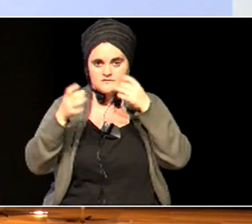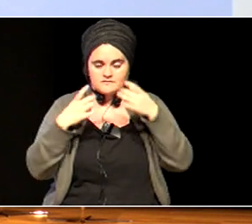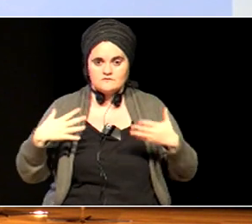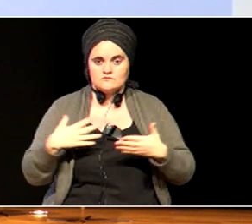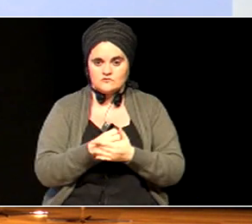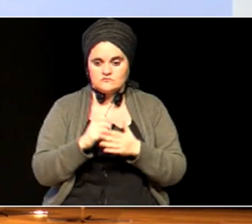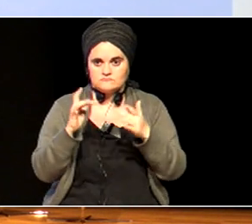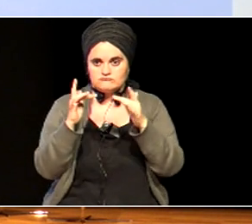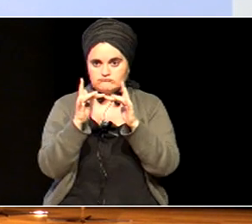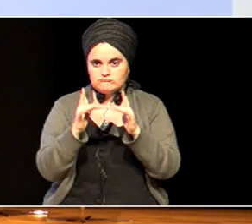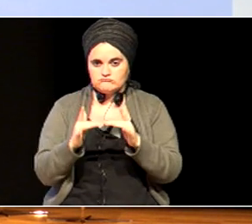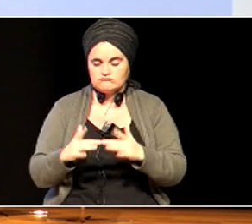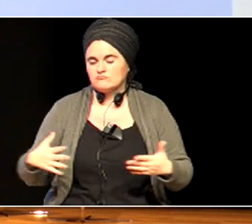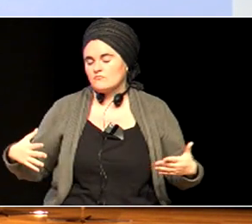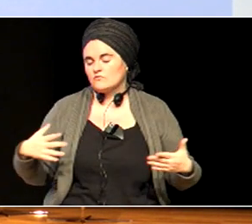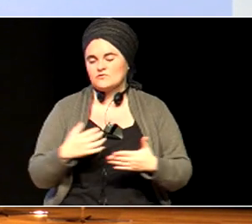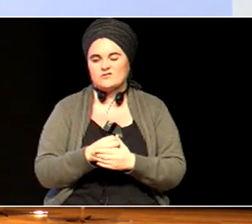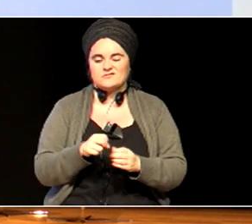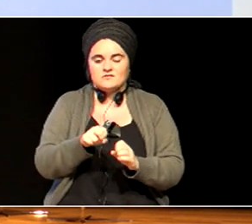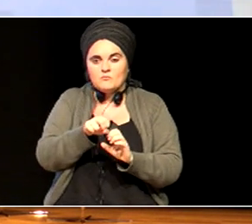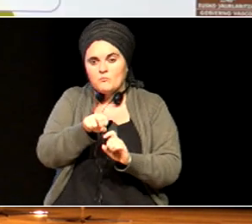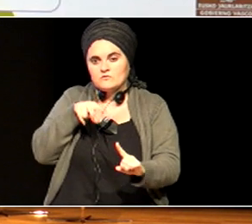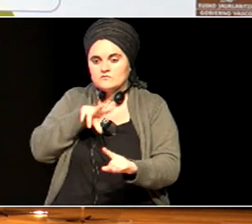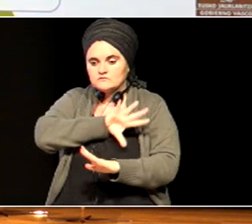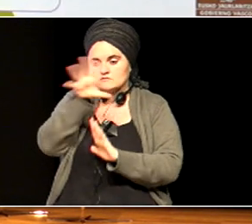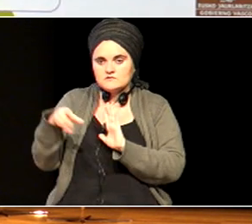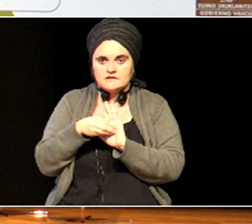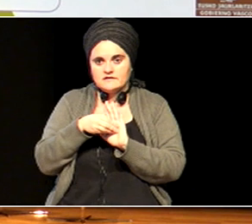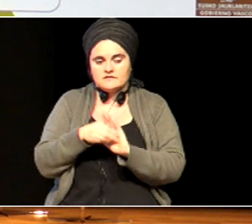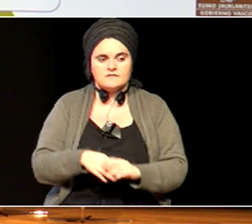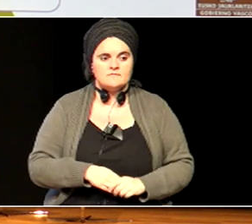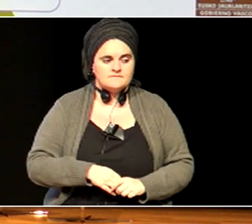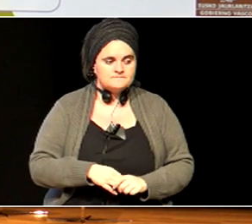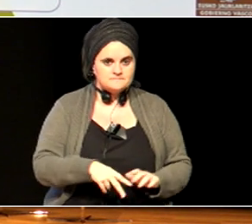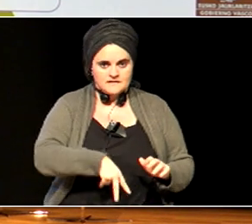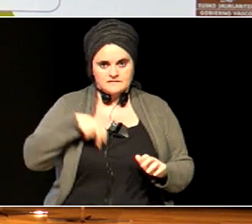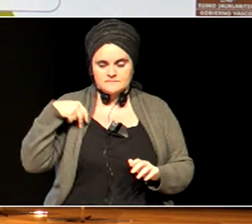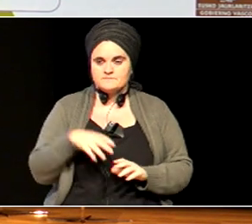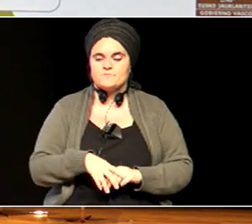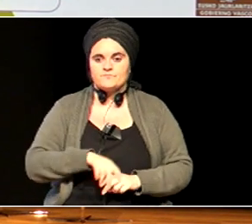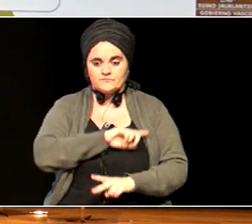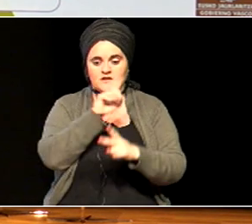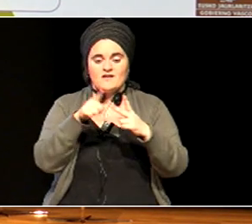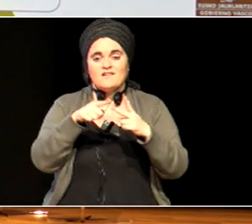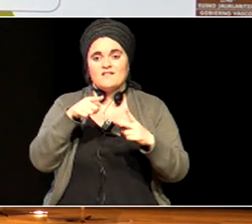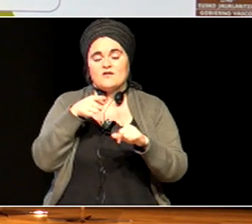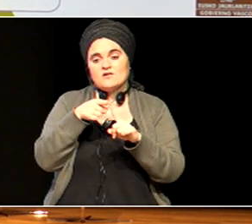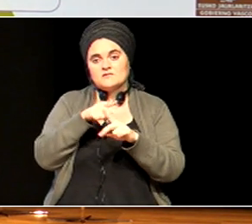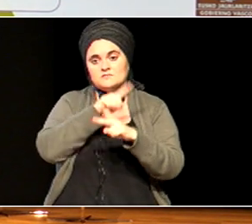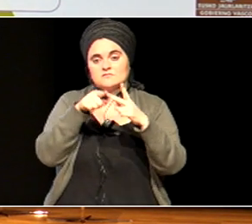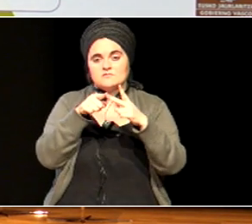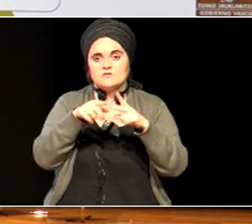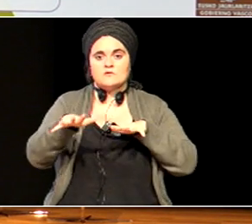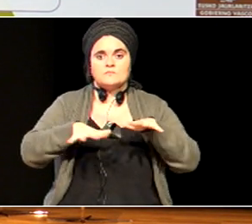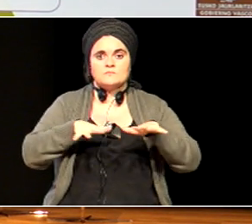interkonektatuta eta ikuspegi integral batekin bigarren elburua promover politikas